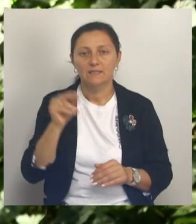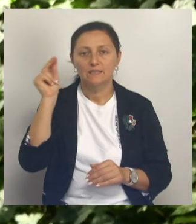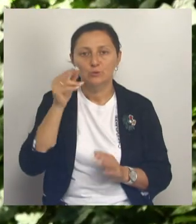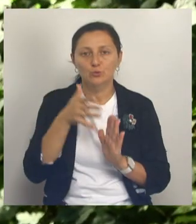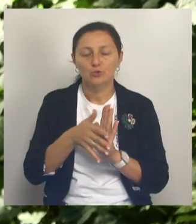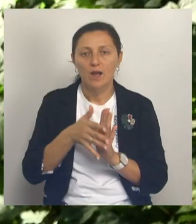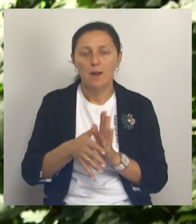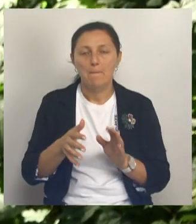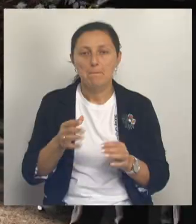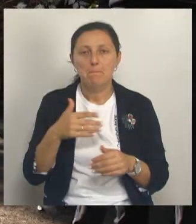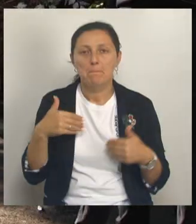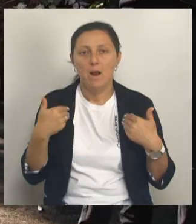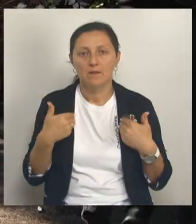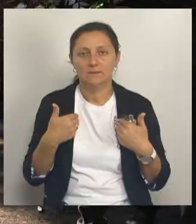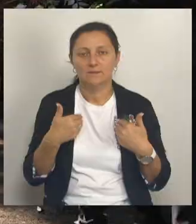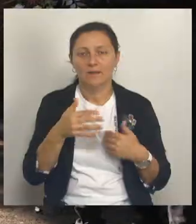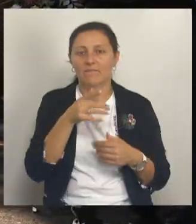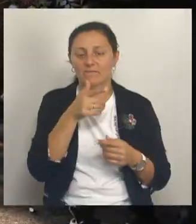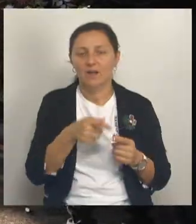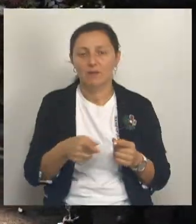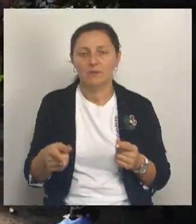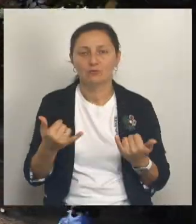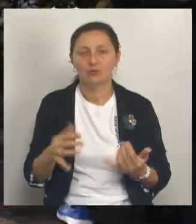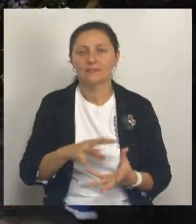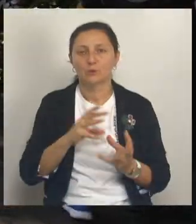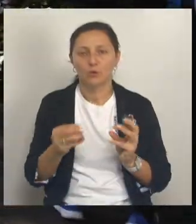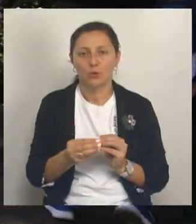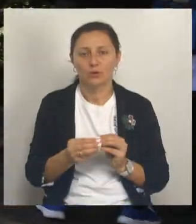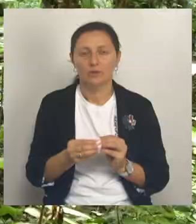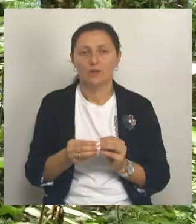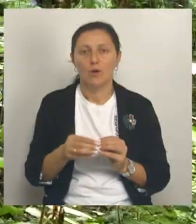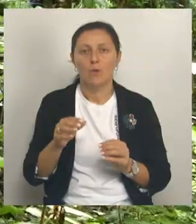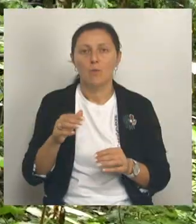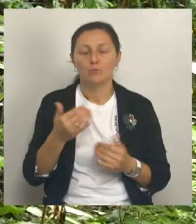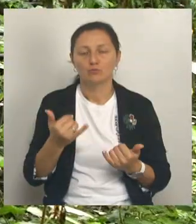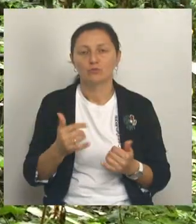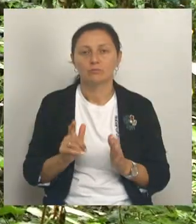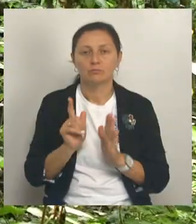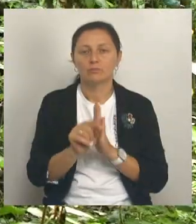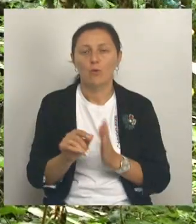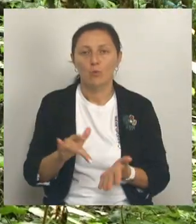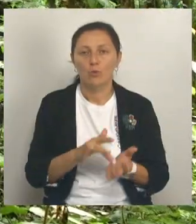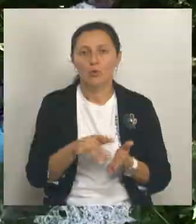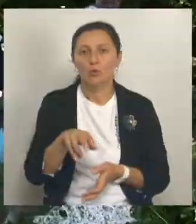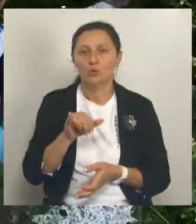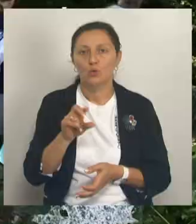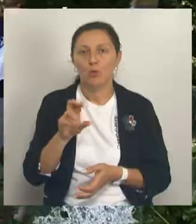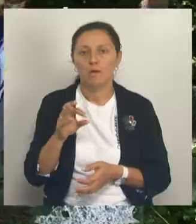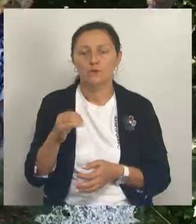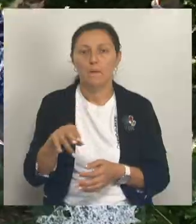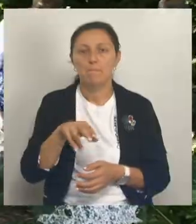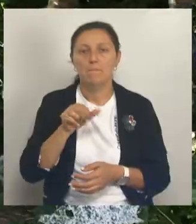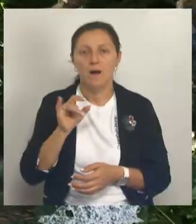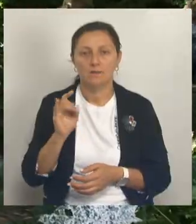каждого туриста навыки. Время подводить итоги. После переклички отправляемся в путешествие по Дубавскому парку. Буквы